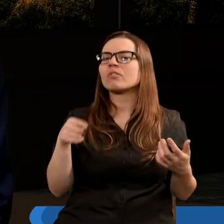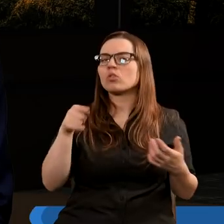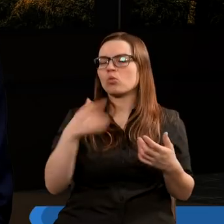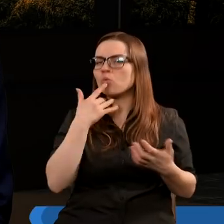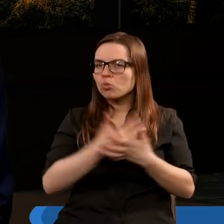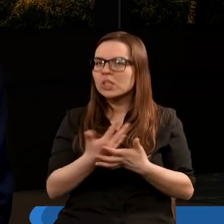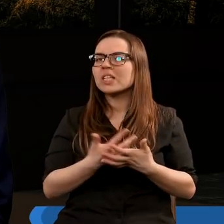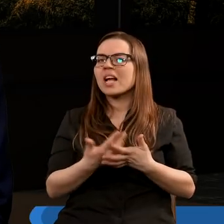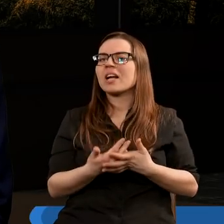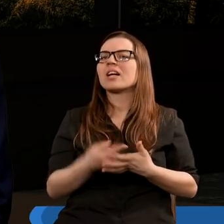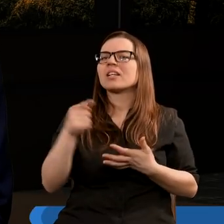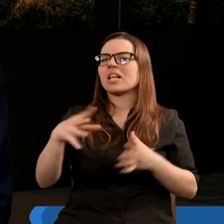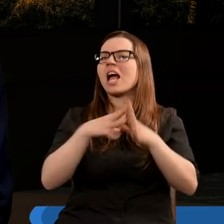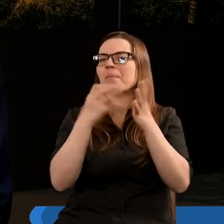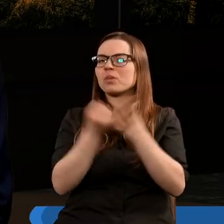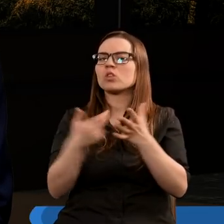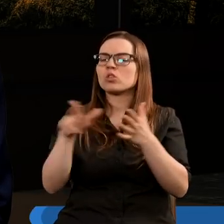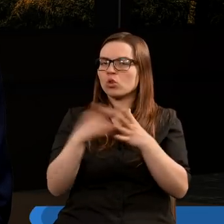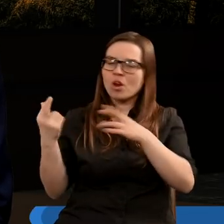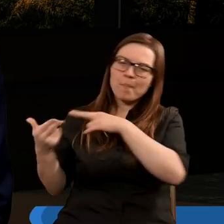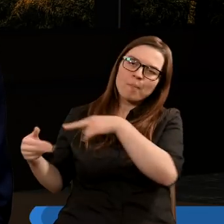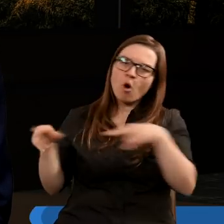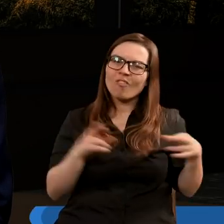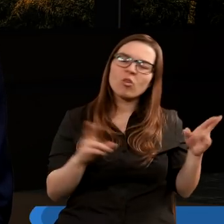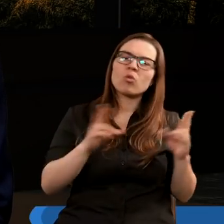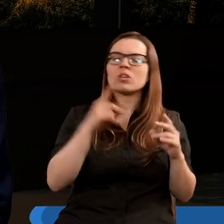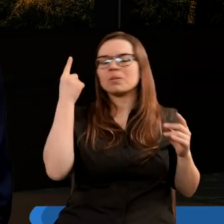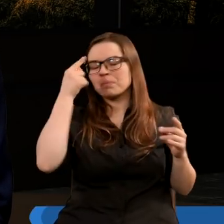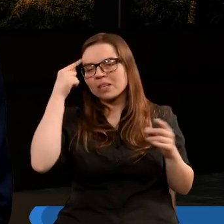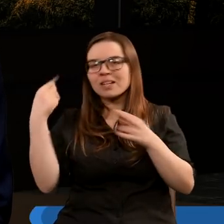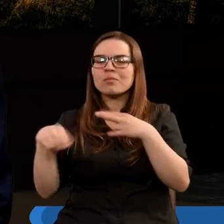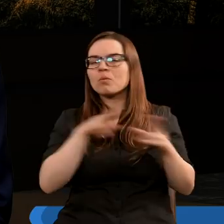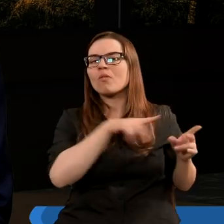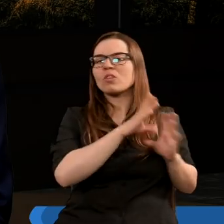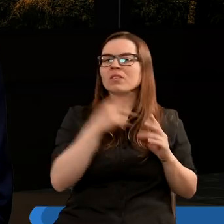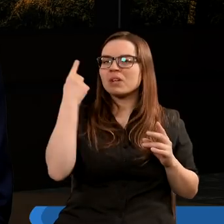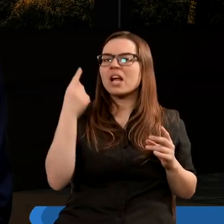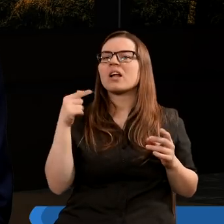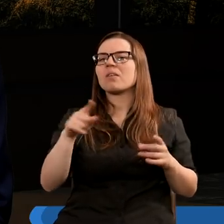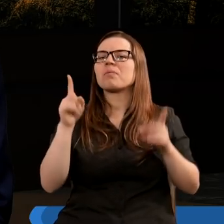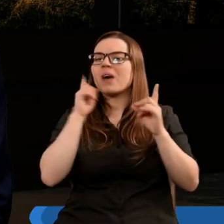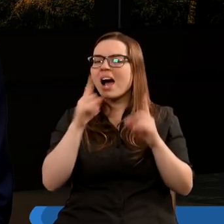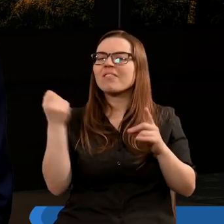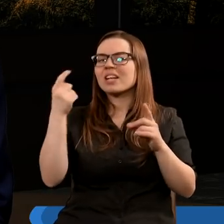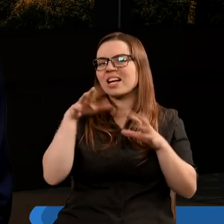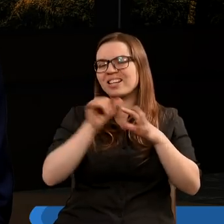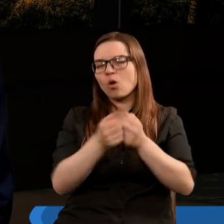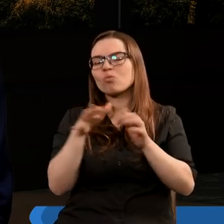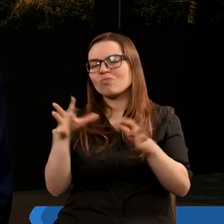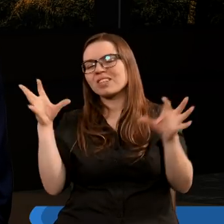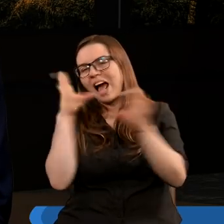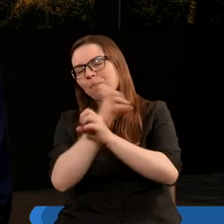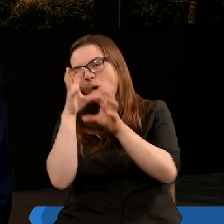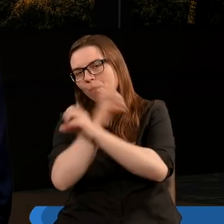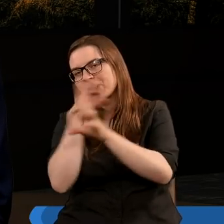uwypuklone, te przykazania, do których trzeba powrócić, bo my odeszliśmy jako świat od nich, te prawdy są zapomniane.